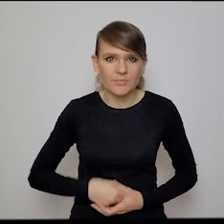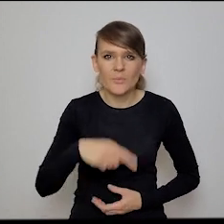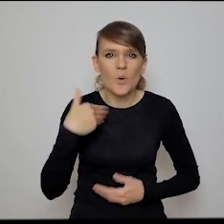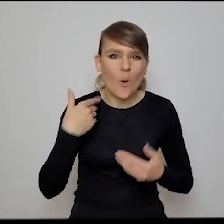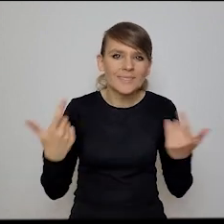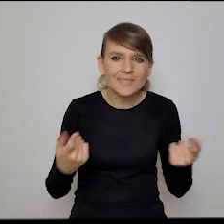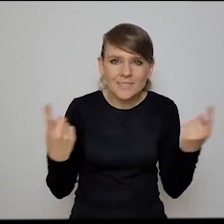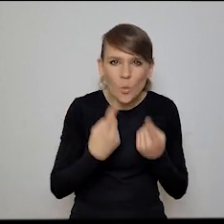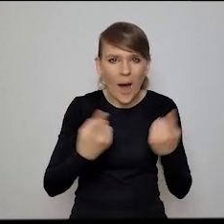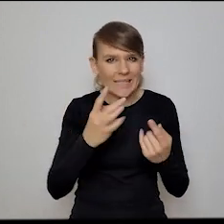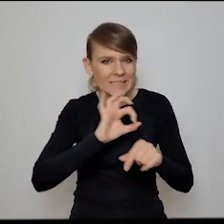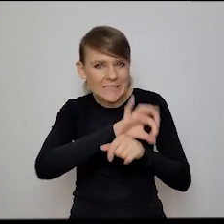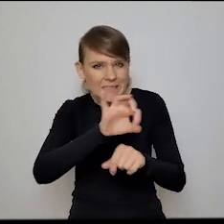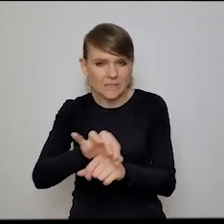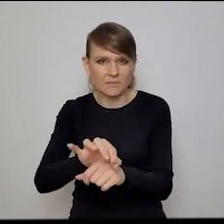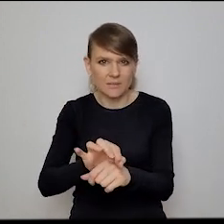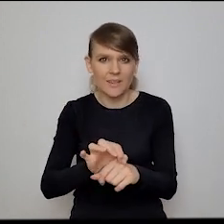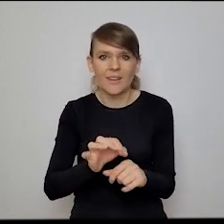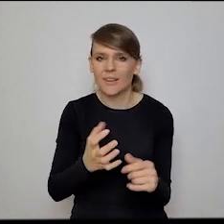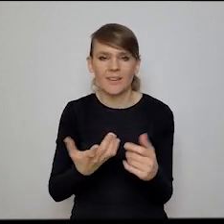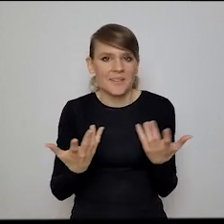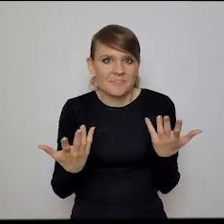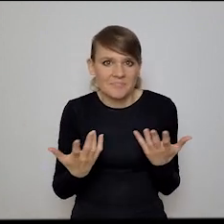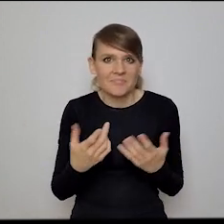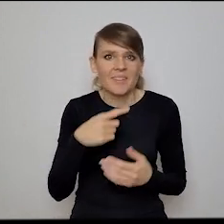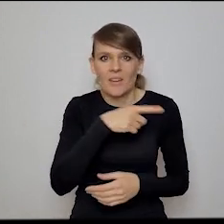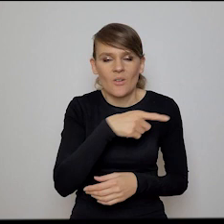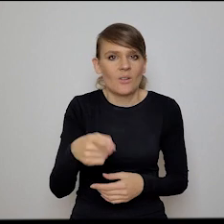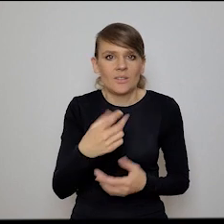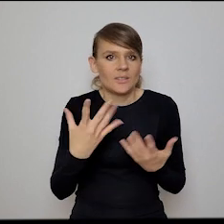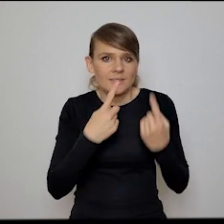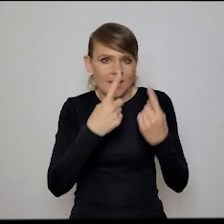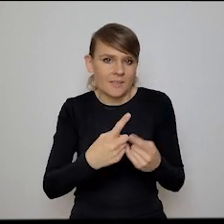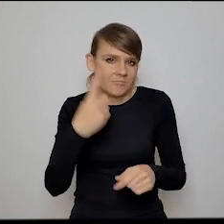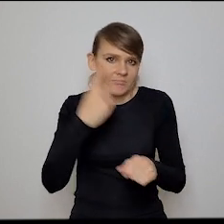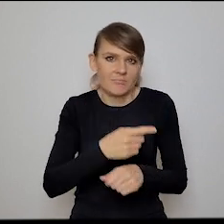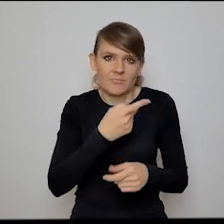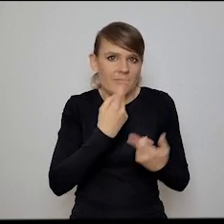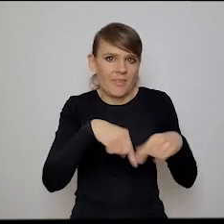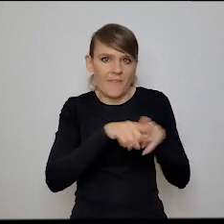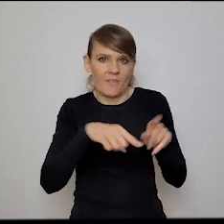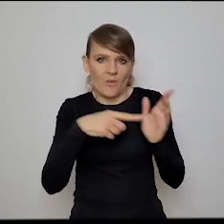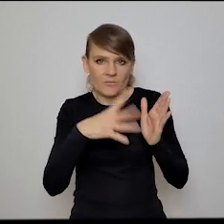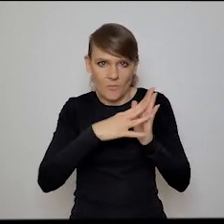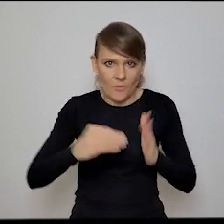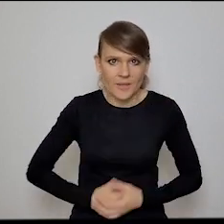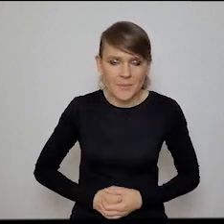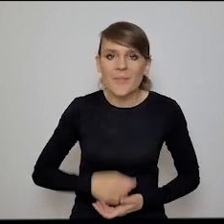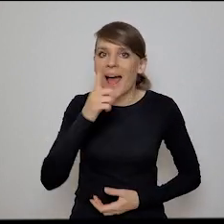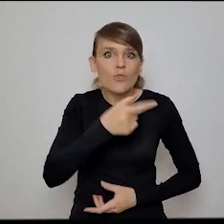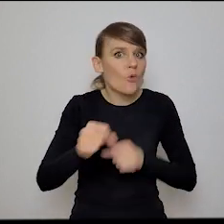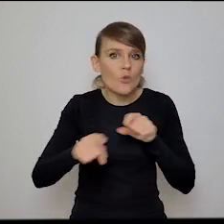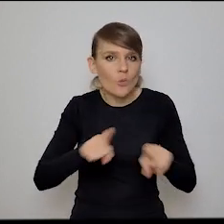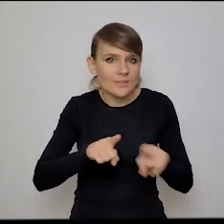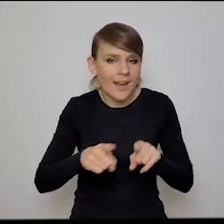przemocowych w sytuacjach, prawda? To też jest tak, że sami do końca do jakichś powodów postanowili nie realizować tego w całej rozciągłości. Natomiast to nie